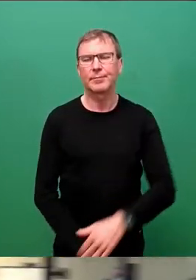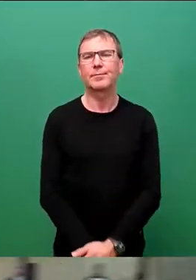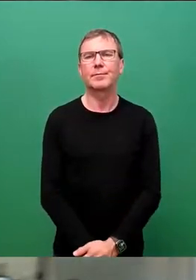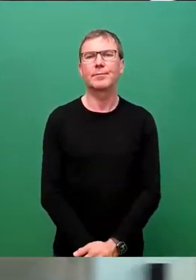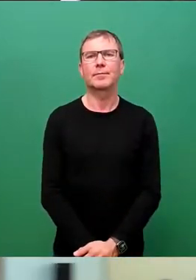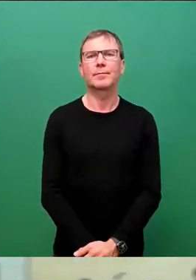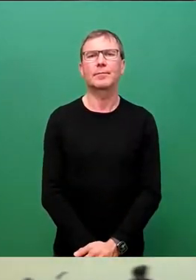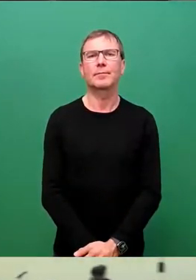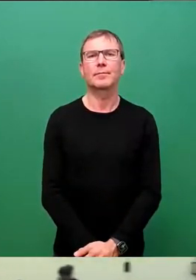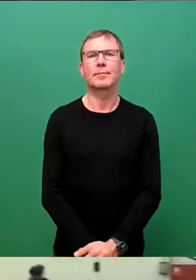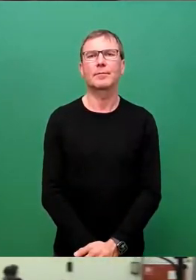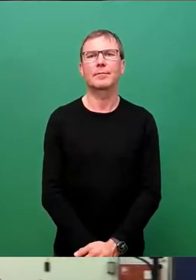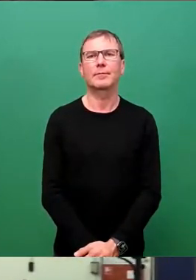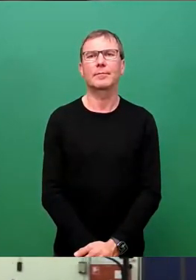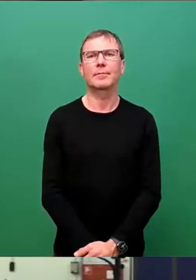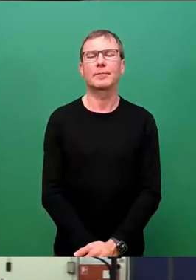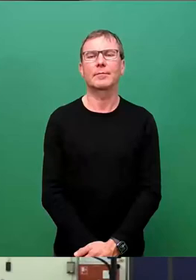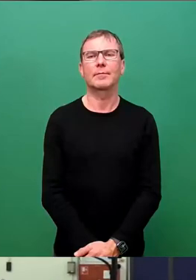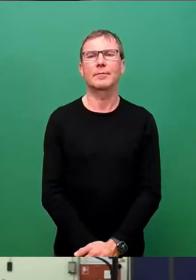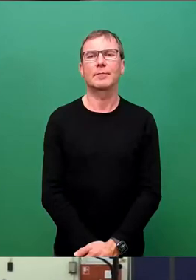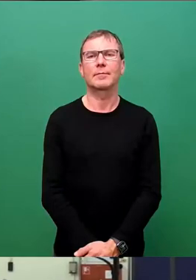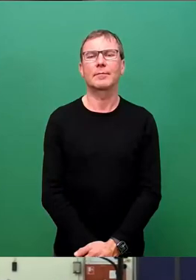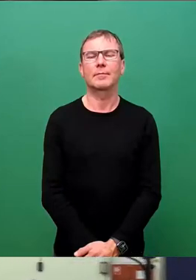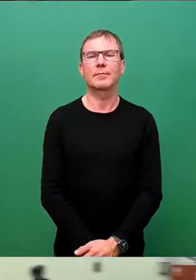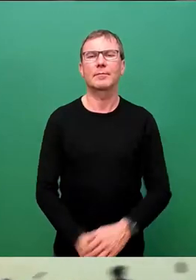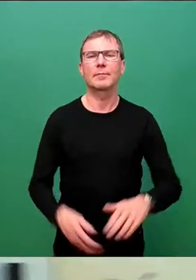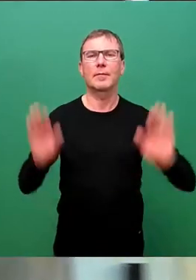Gegenstimmen? Gegenstimmen? Stimmenthaltungen?